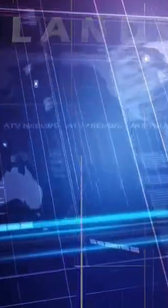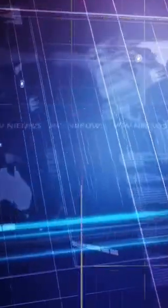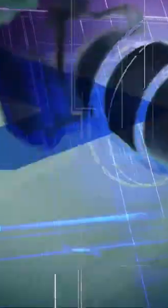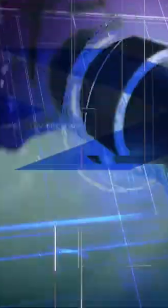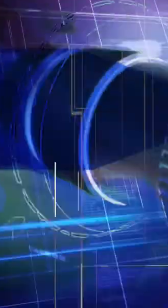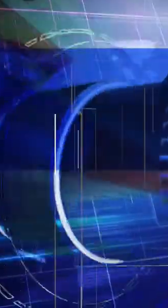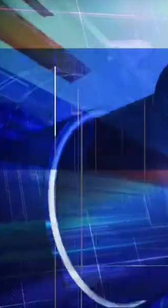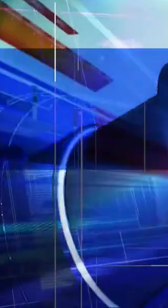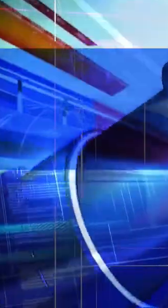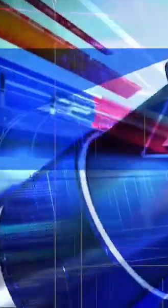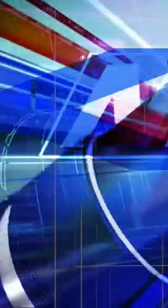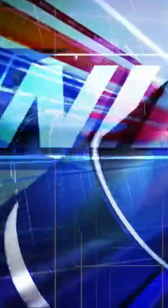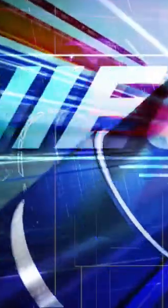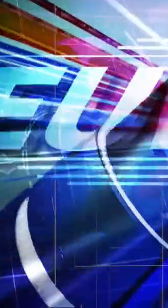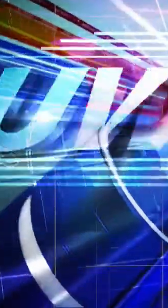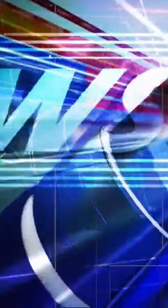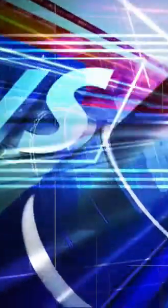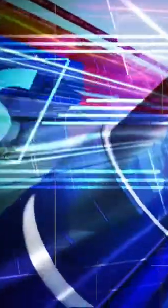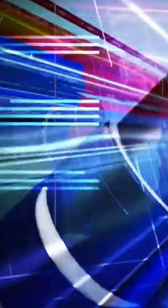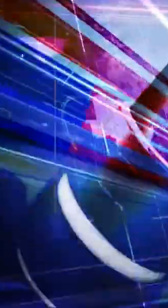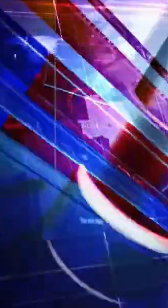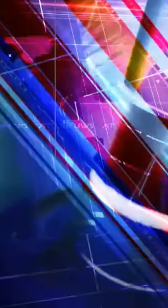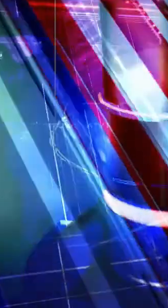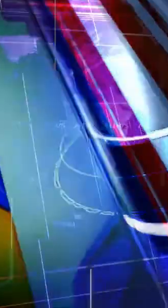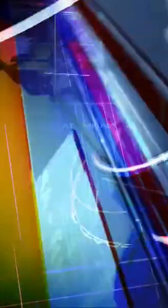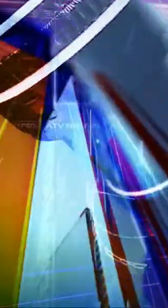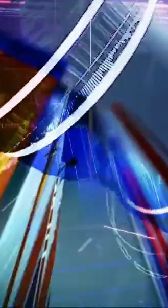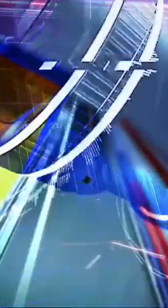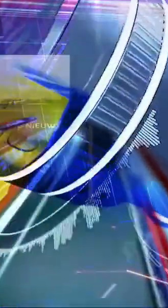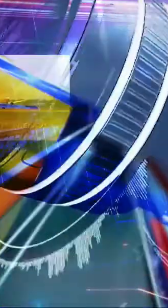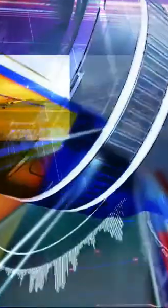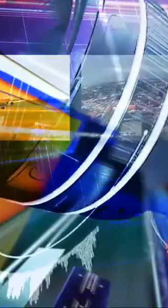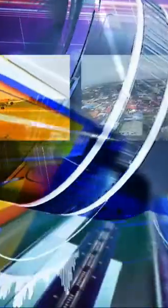TV Gelderland 2021